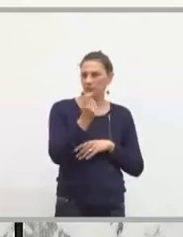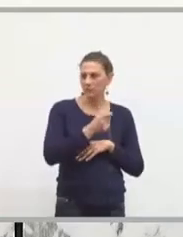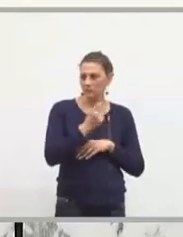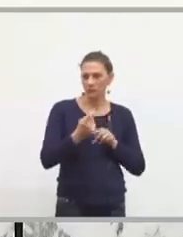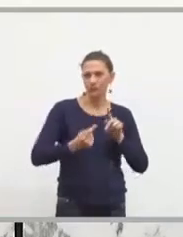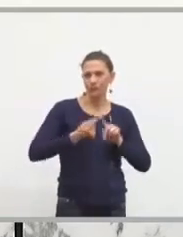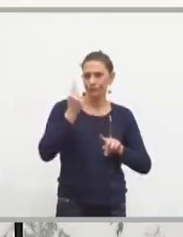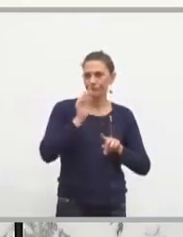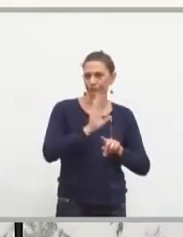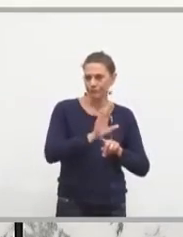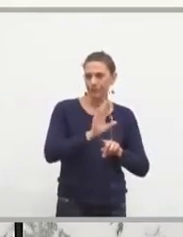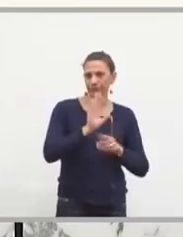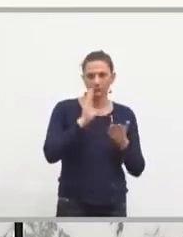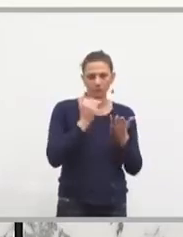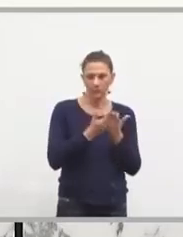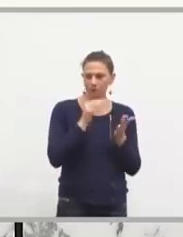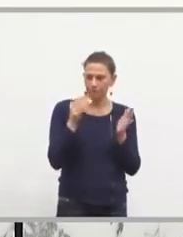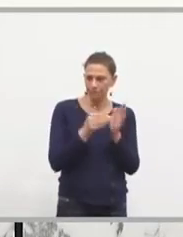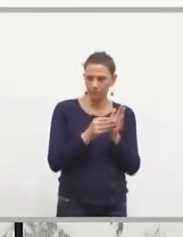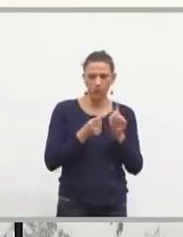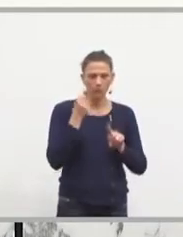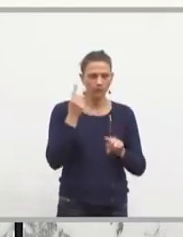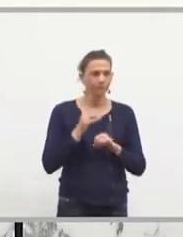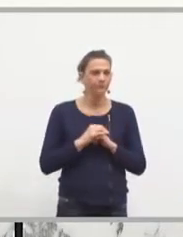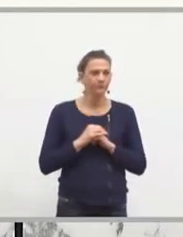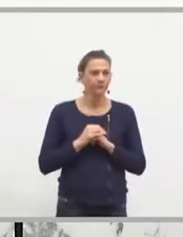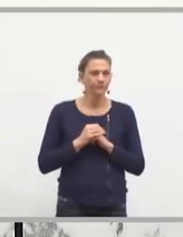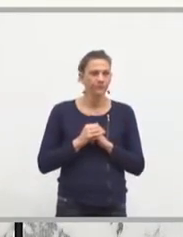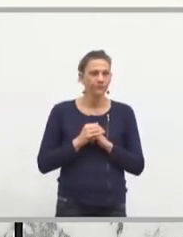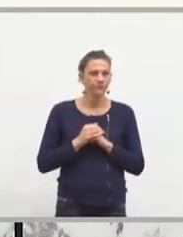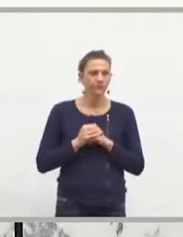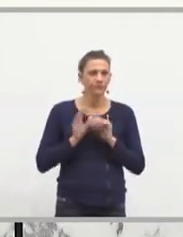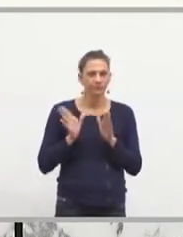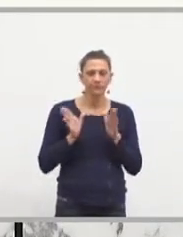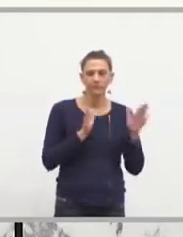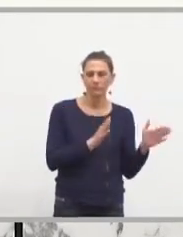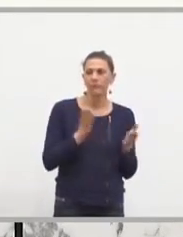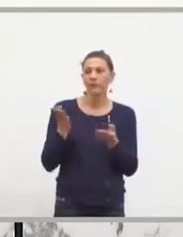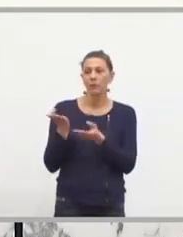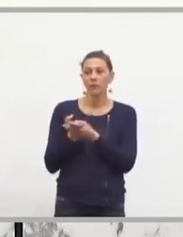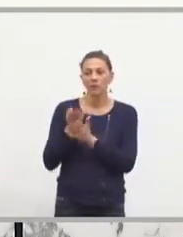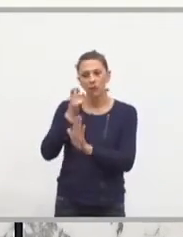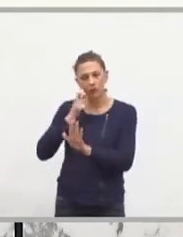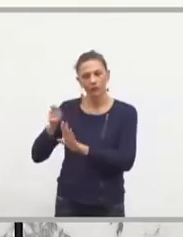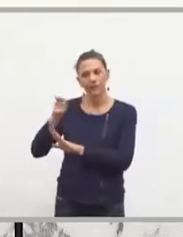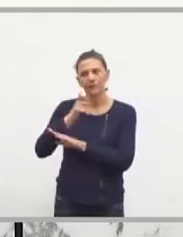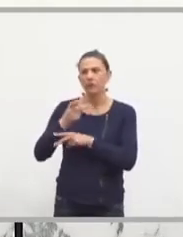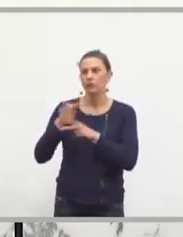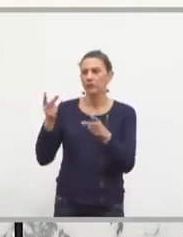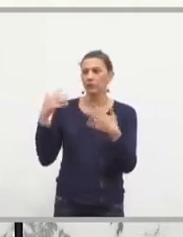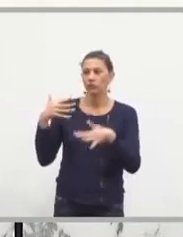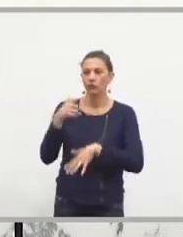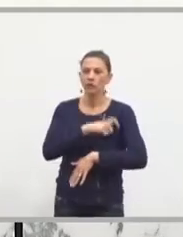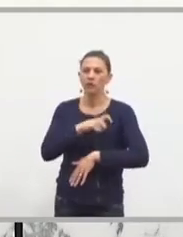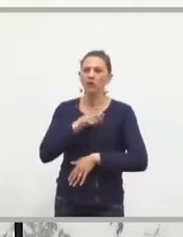les DUP sont accolés. Mais dans le dossier d'enquête publique, les commissaires enquêteurs préconisaient